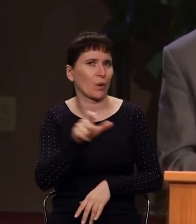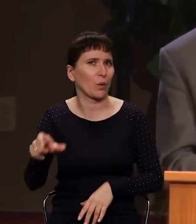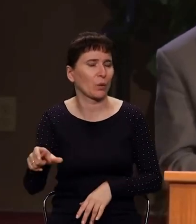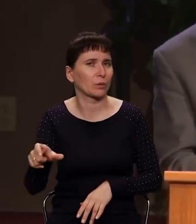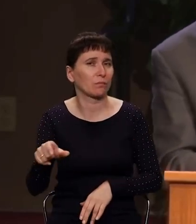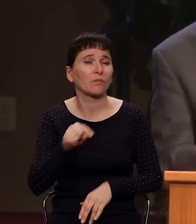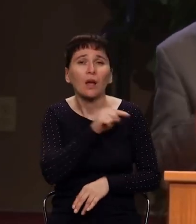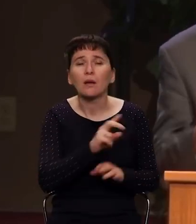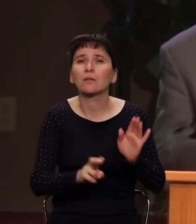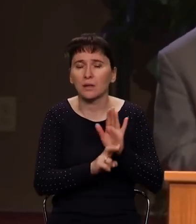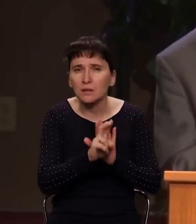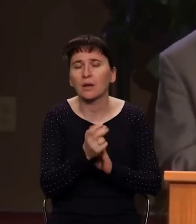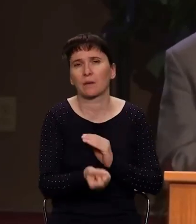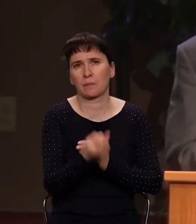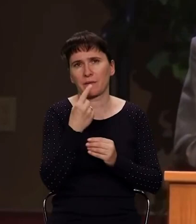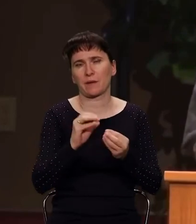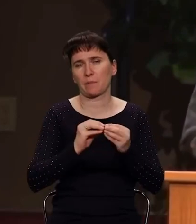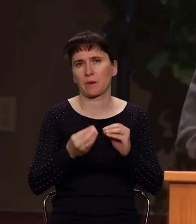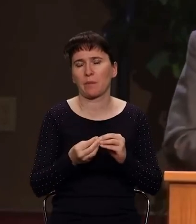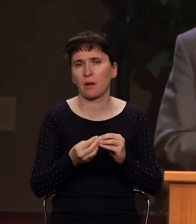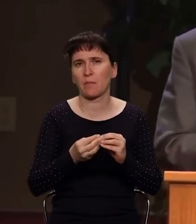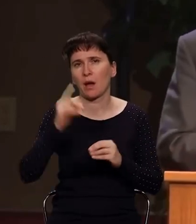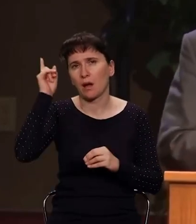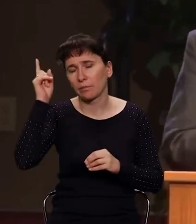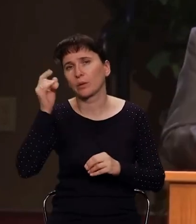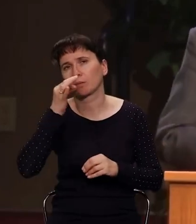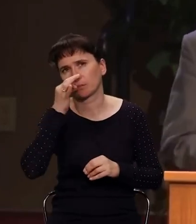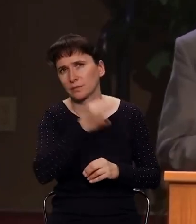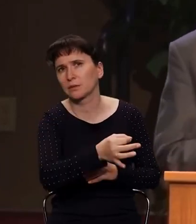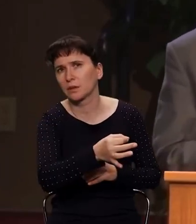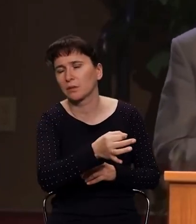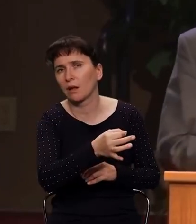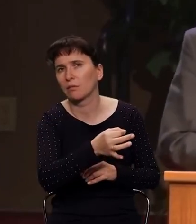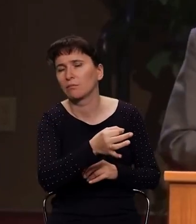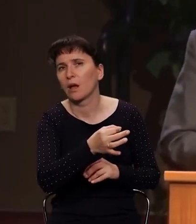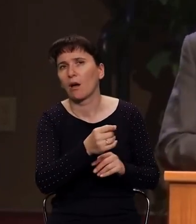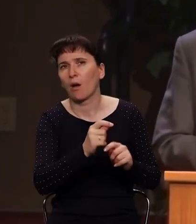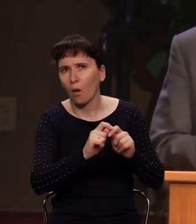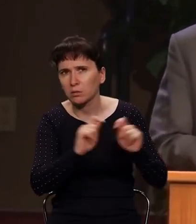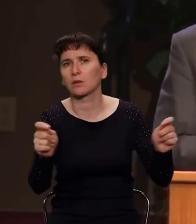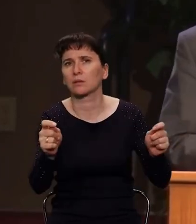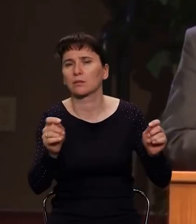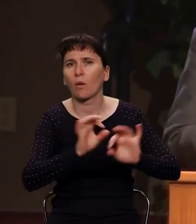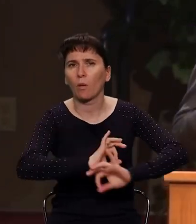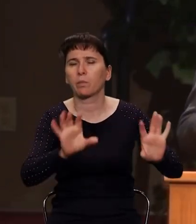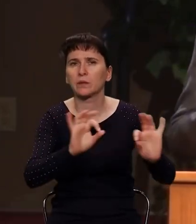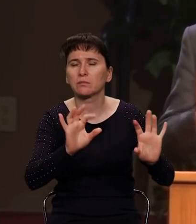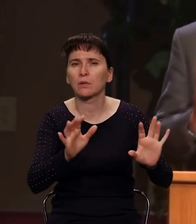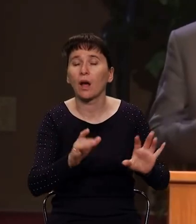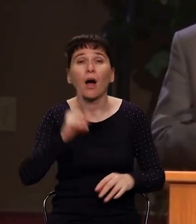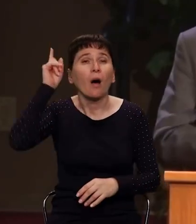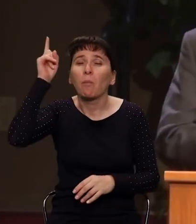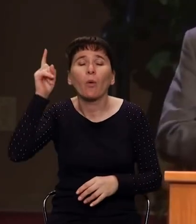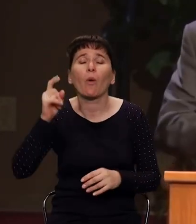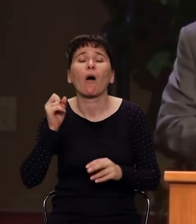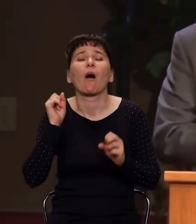В этой церкви была проблема, которую Господь решил не просто обнажить и вскрыть. Заметьте, друзья, задача